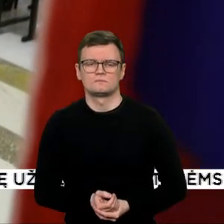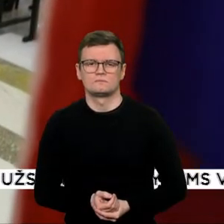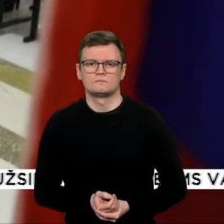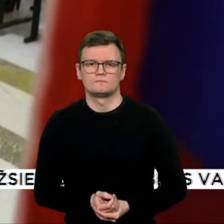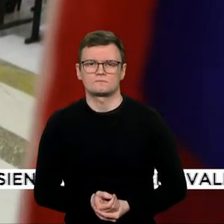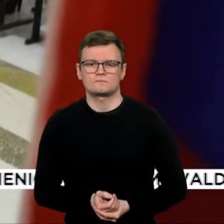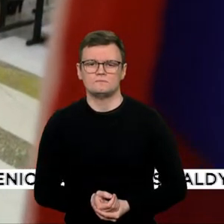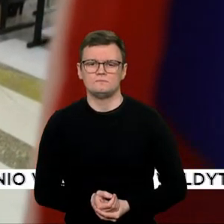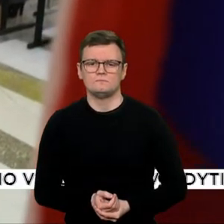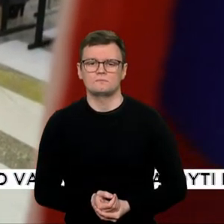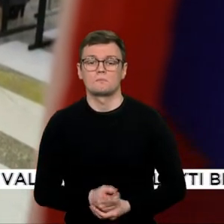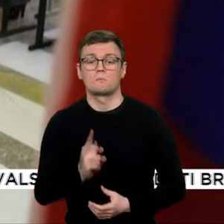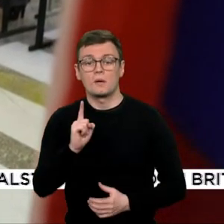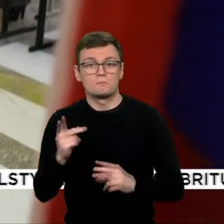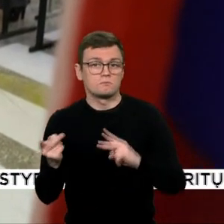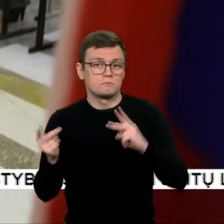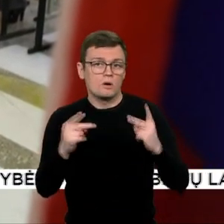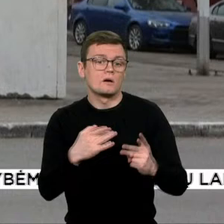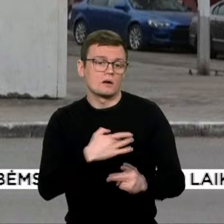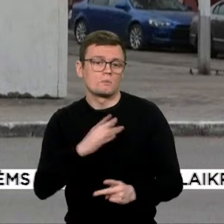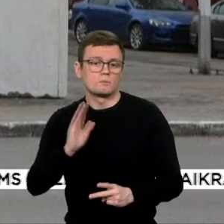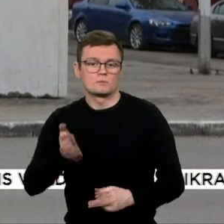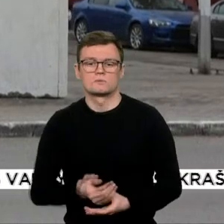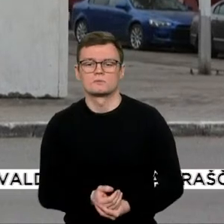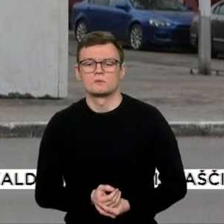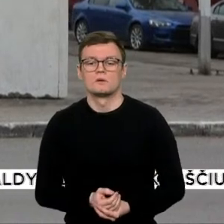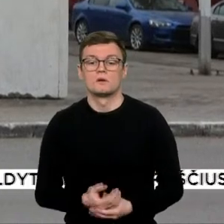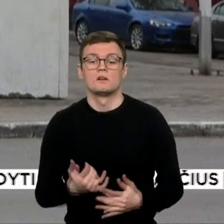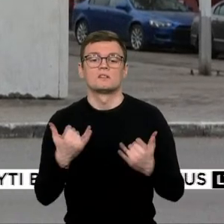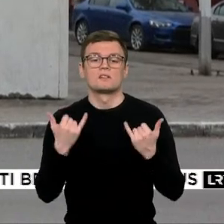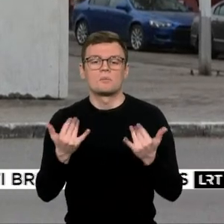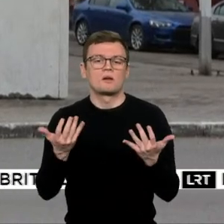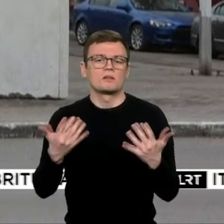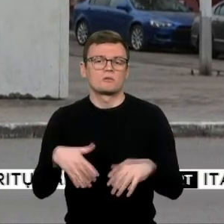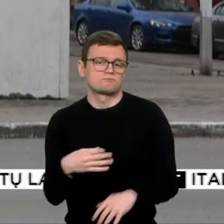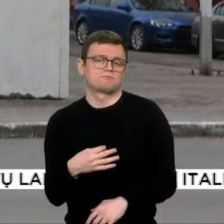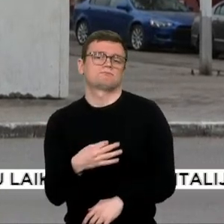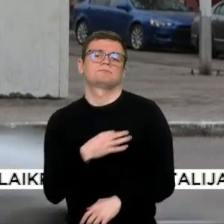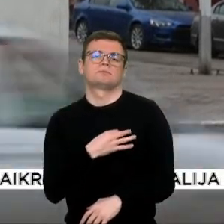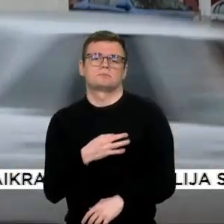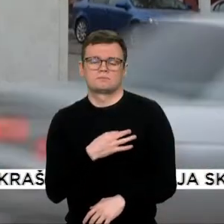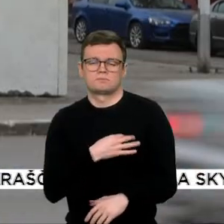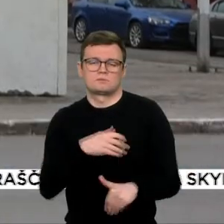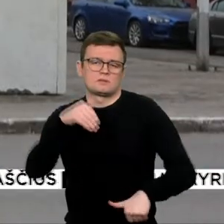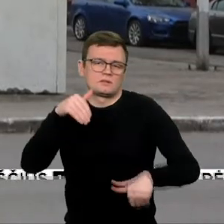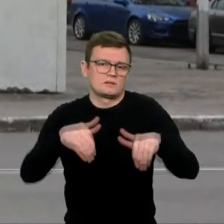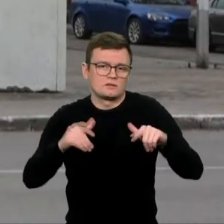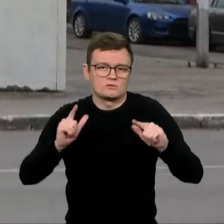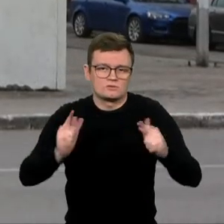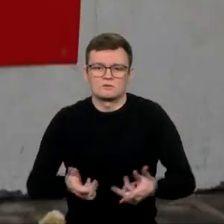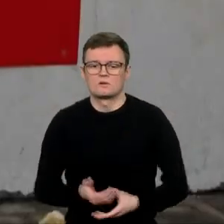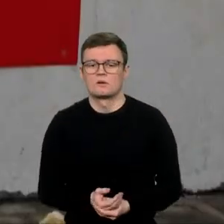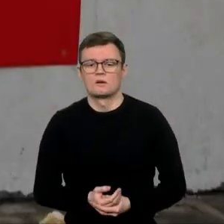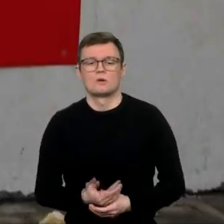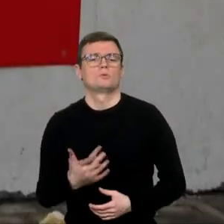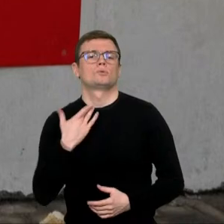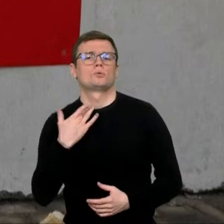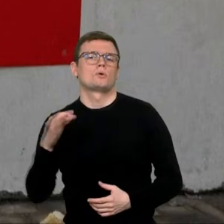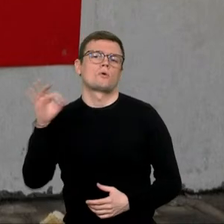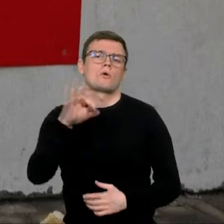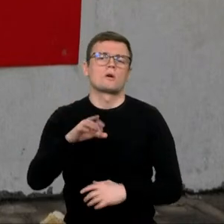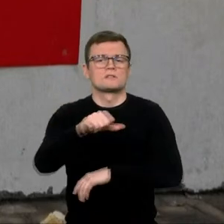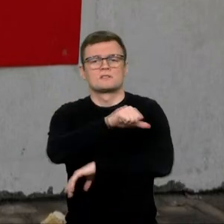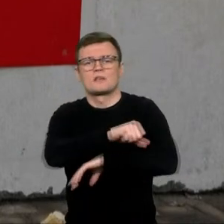Bet pokyčių gali būti dabar, kai jau net ir formalumai nebegrės, kai nebebūs svarbus net joks pasipiktinimas dėl puildinėjimo pasienio,